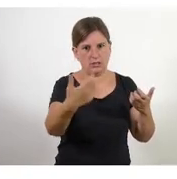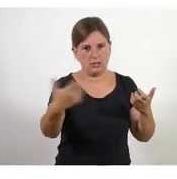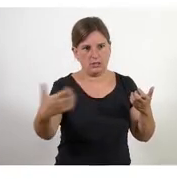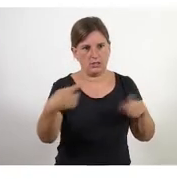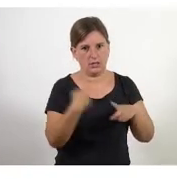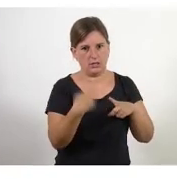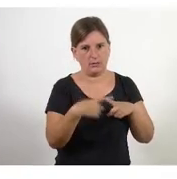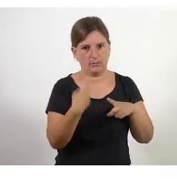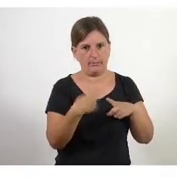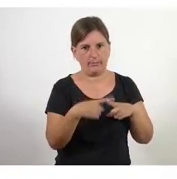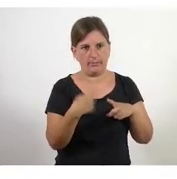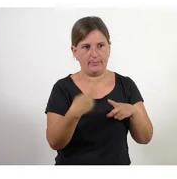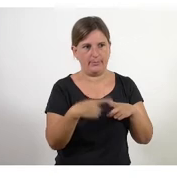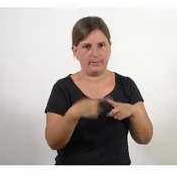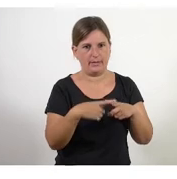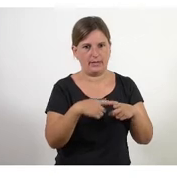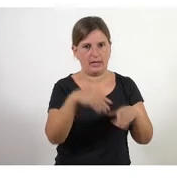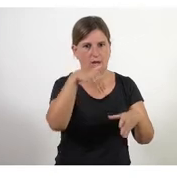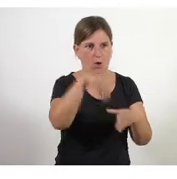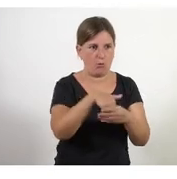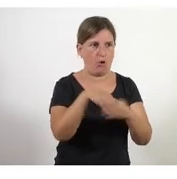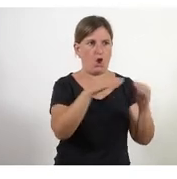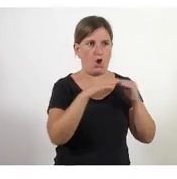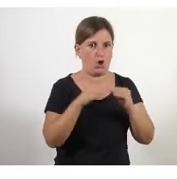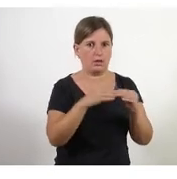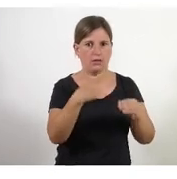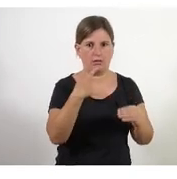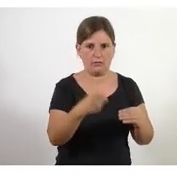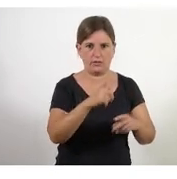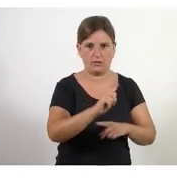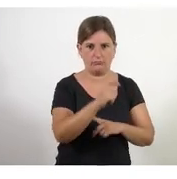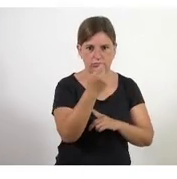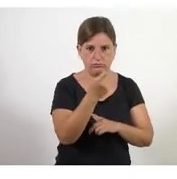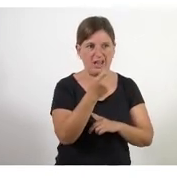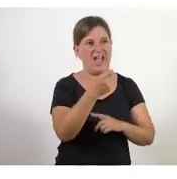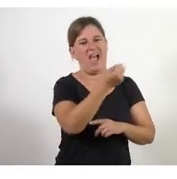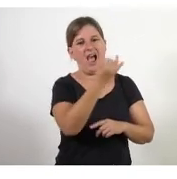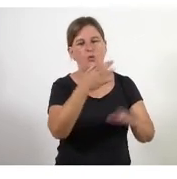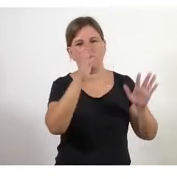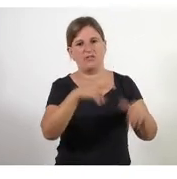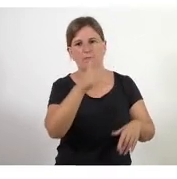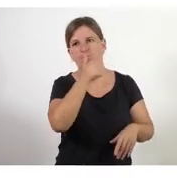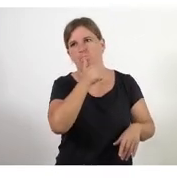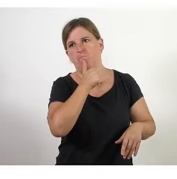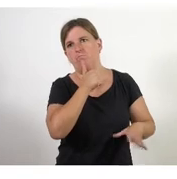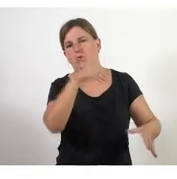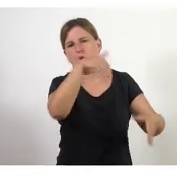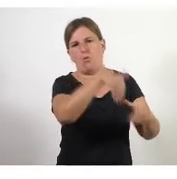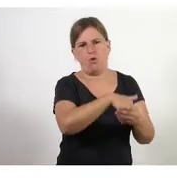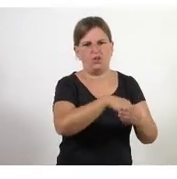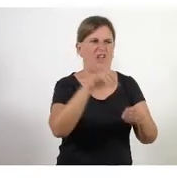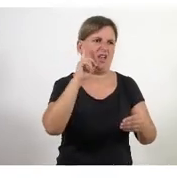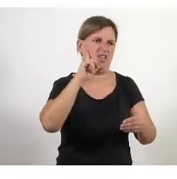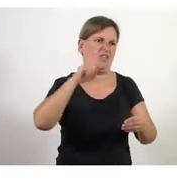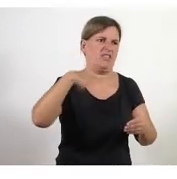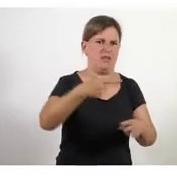arribaves mai a tindre la votació per part de tots etcètera gent que quan ja es veia obligada votava però després al dia a dia